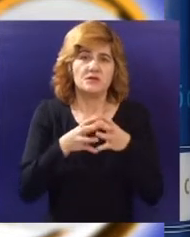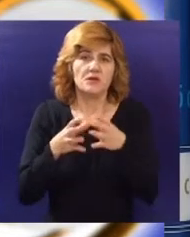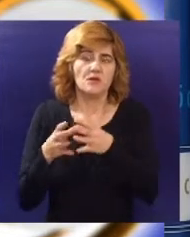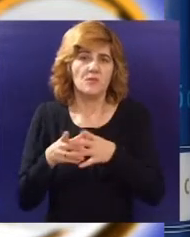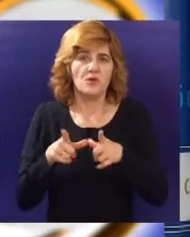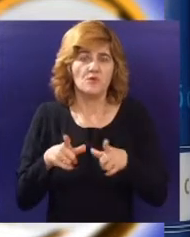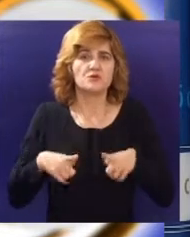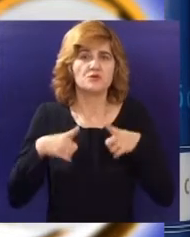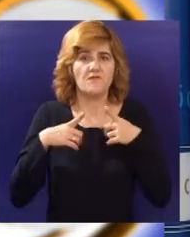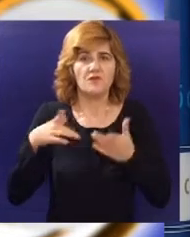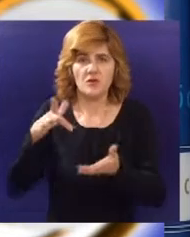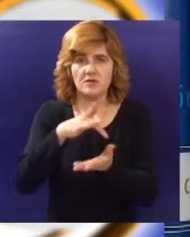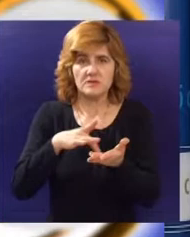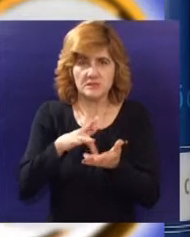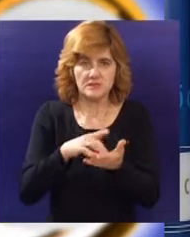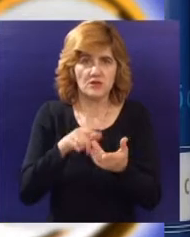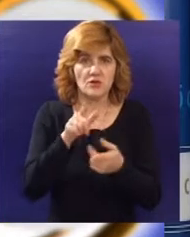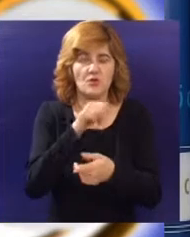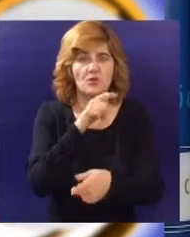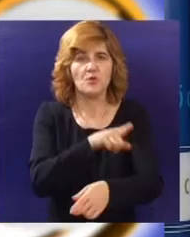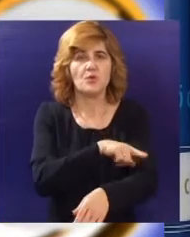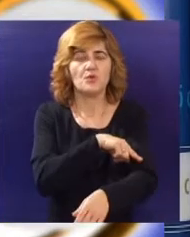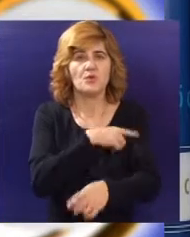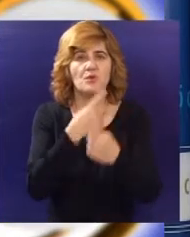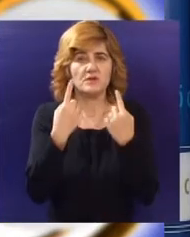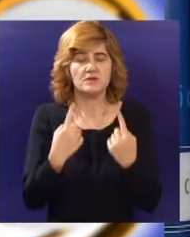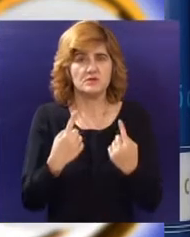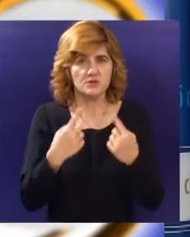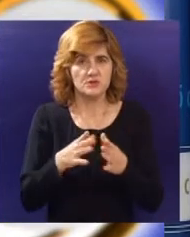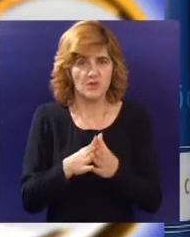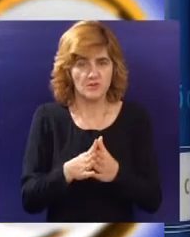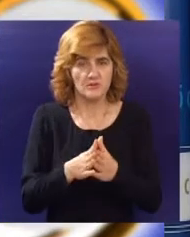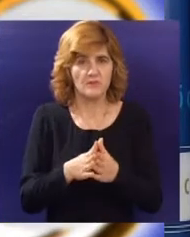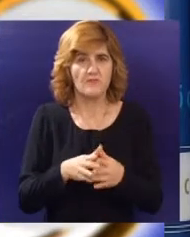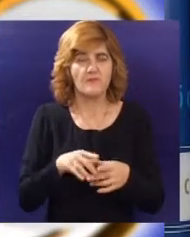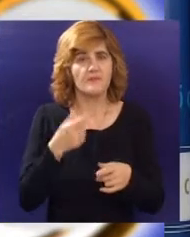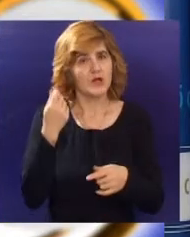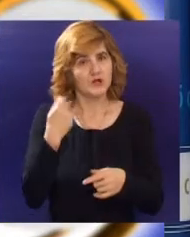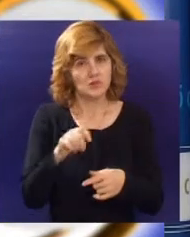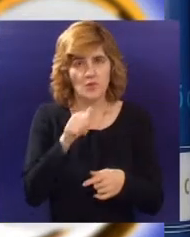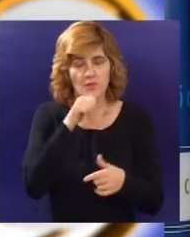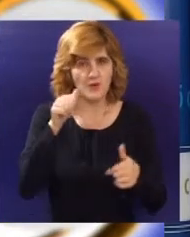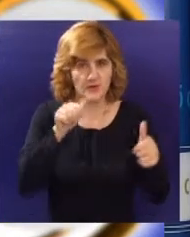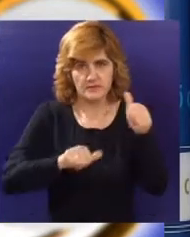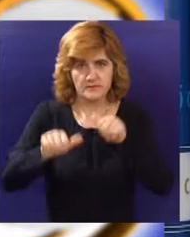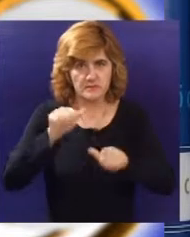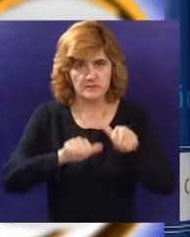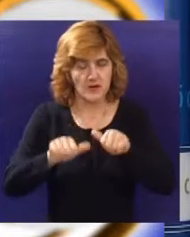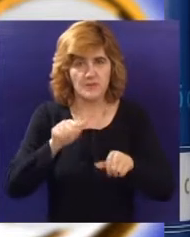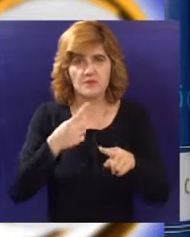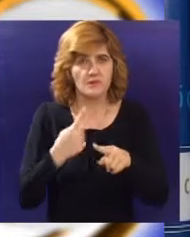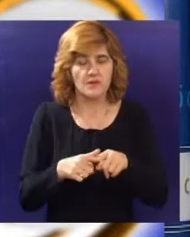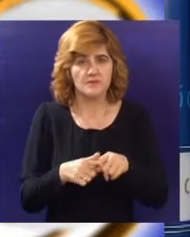iz životne sredine, međutim to su dugotrajne i da kažem prospektivne iskupocene studije